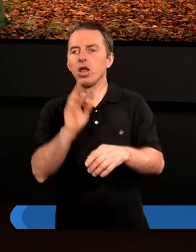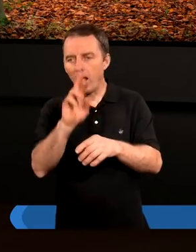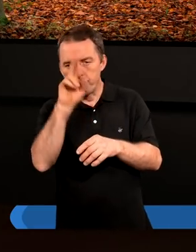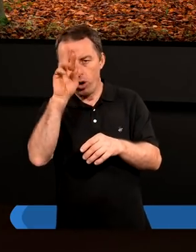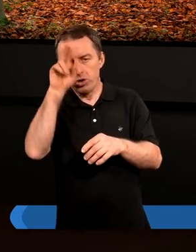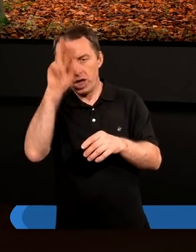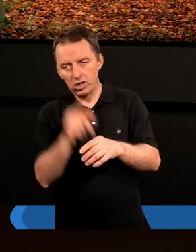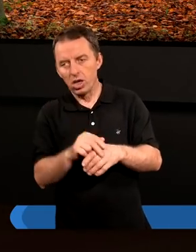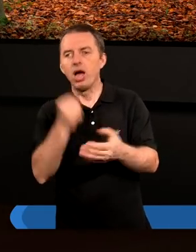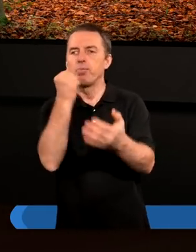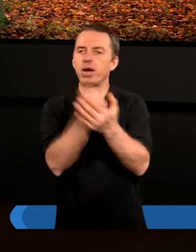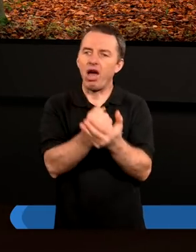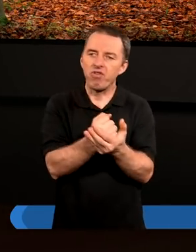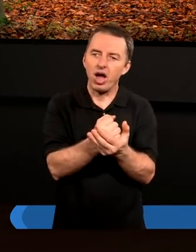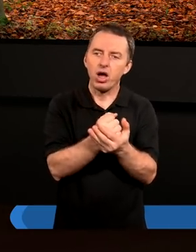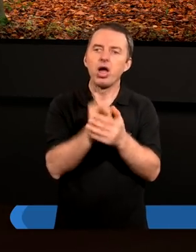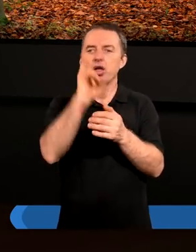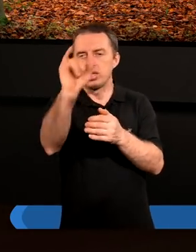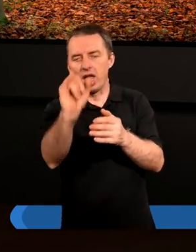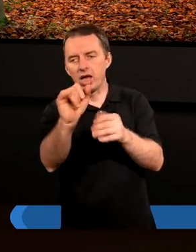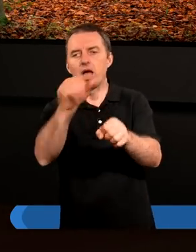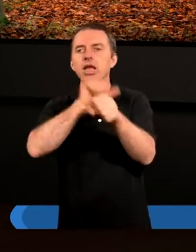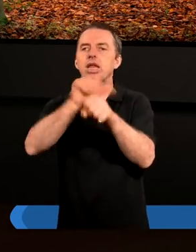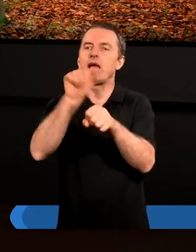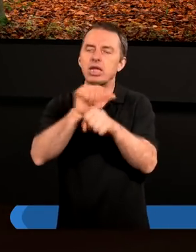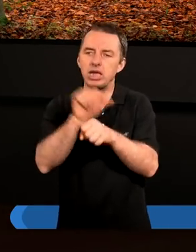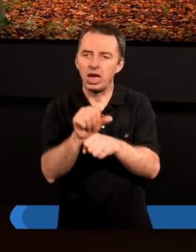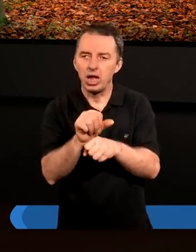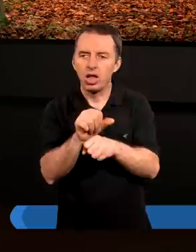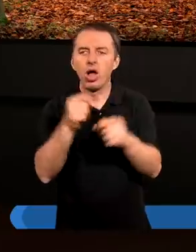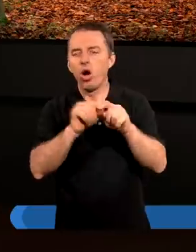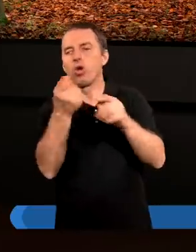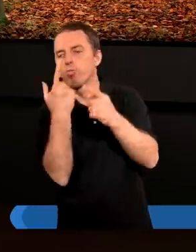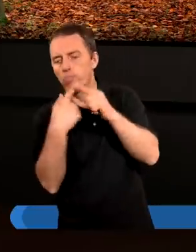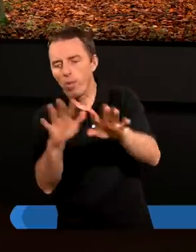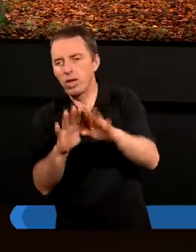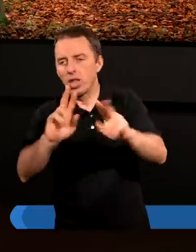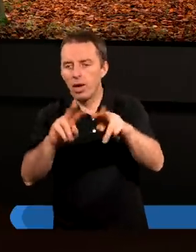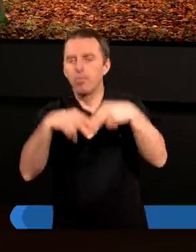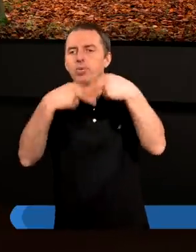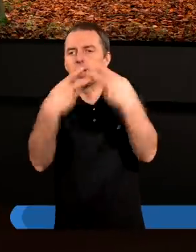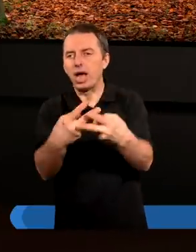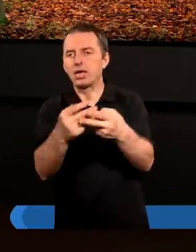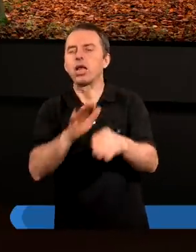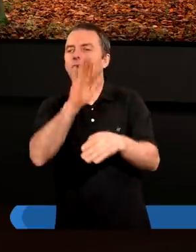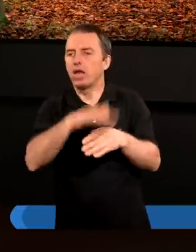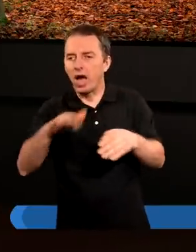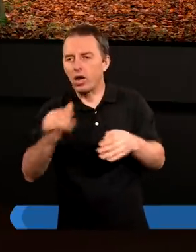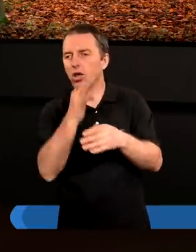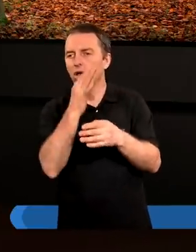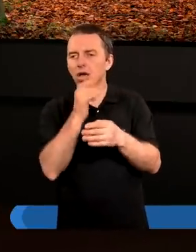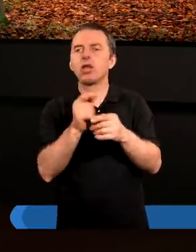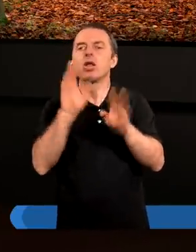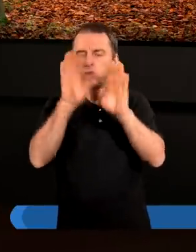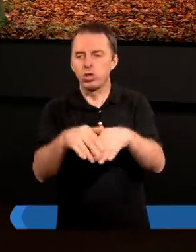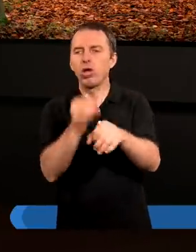pojęciach prawa i jego zaistnienia od momentu przekazania narodowi, gdy ten naród